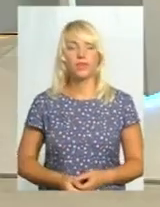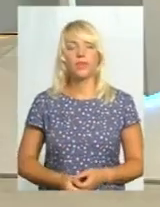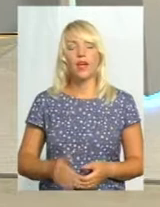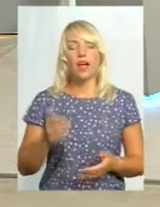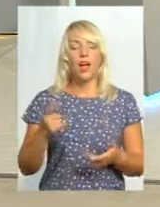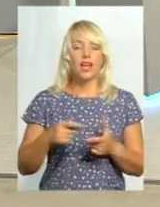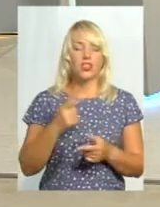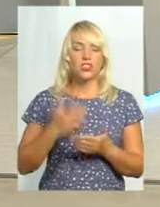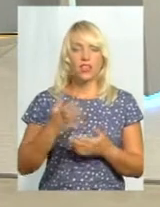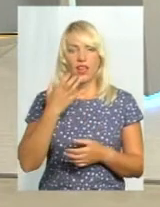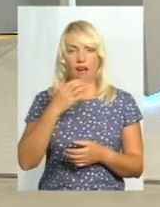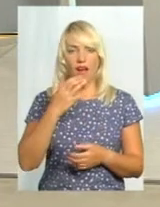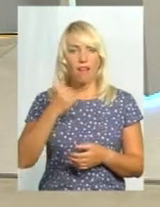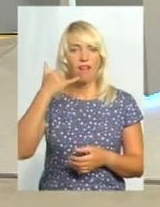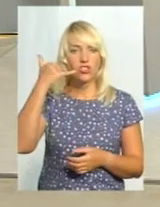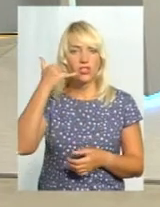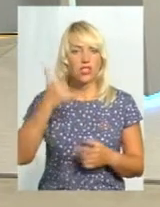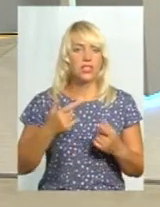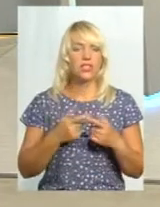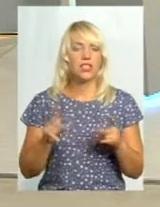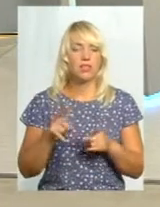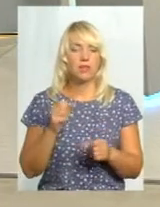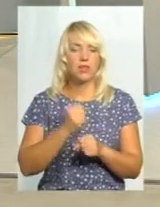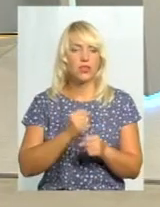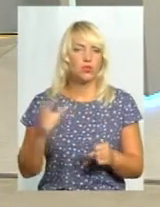лінії, які працюють по всьому світі?